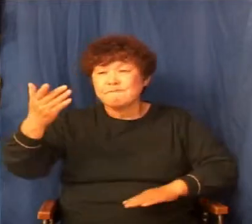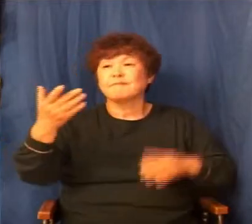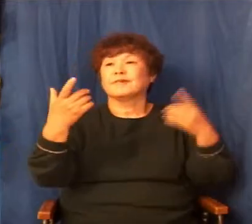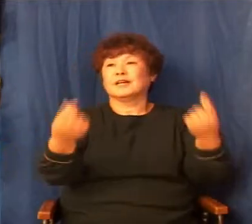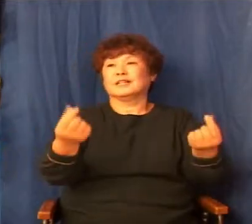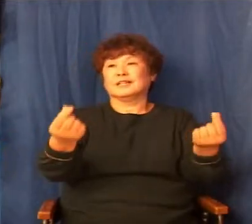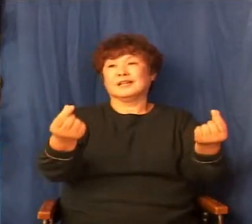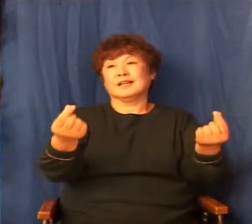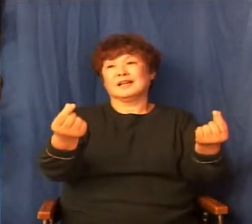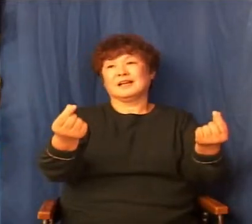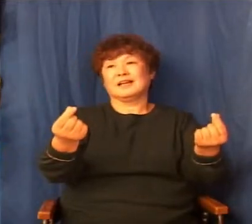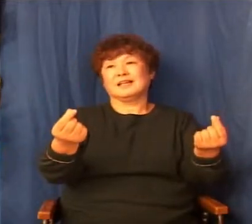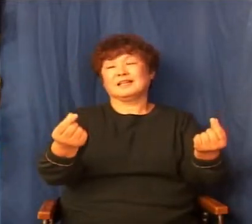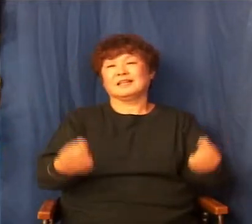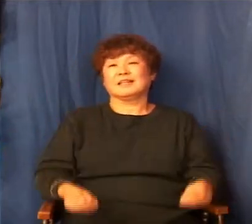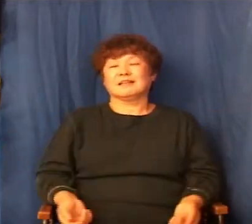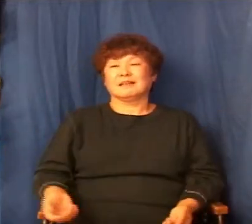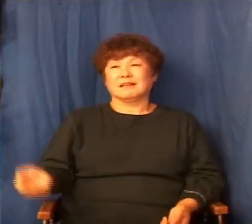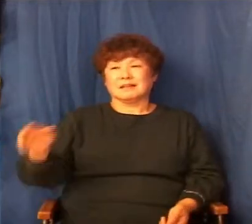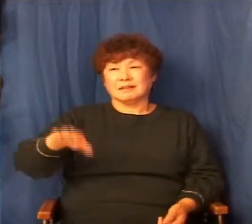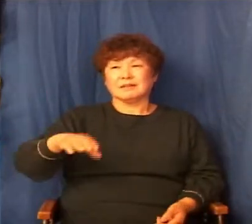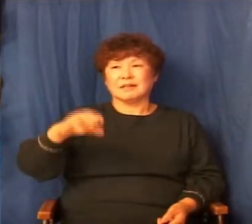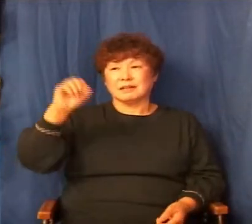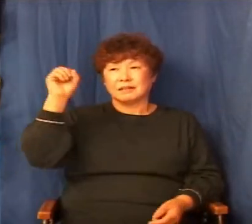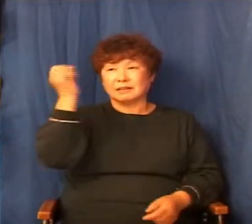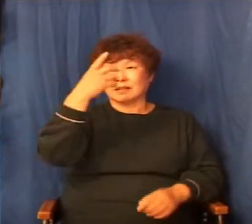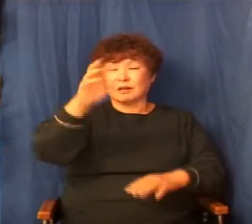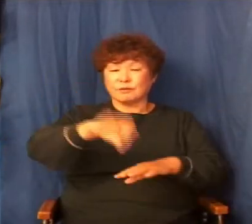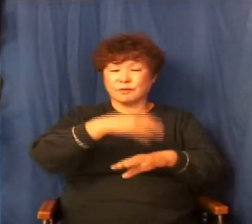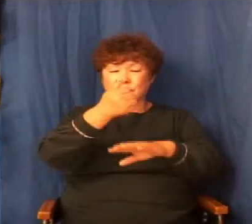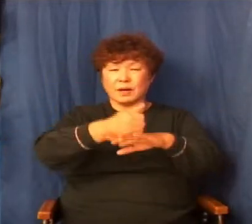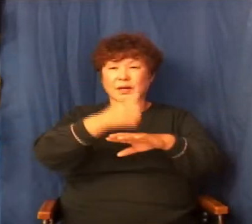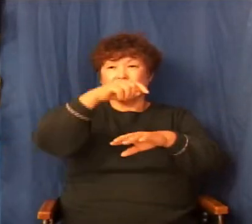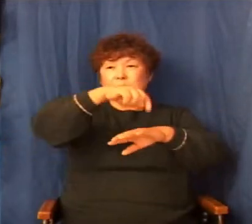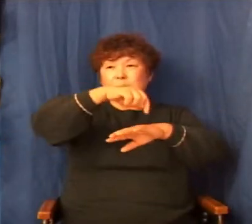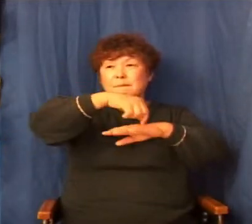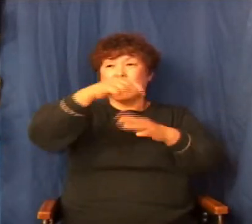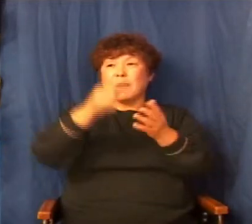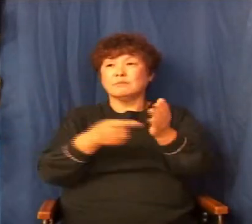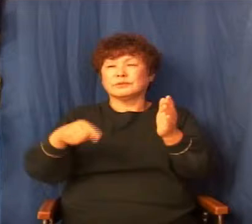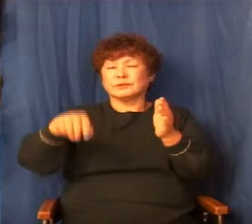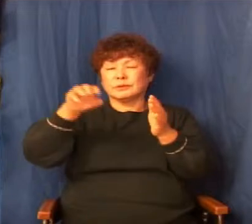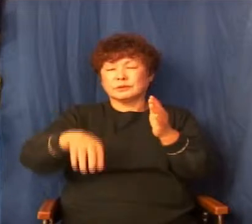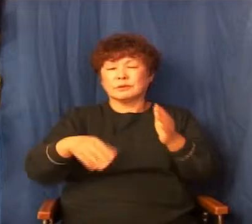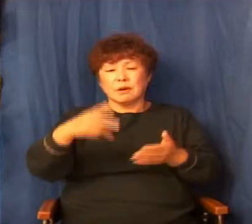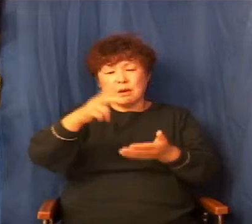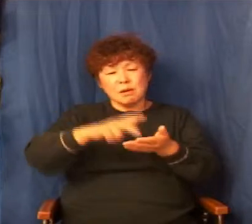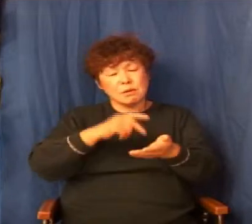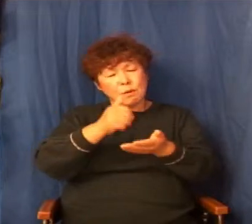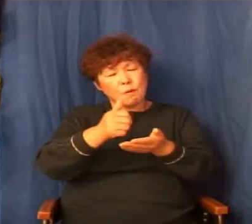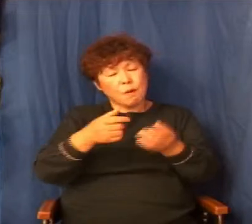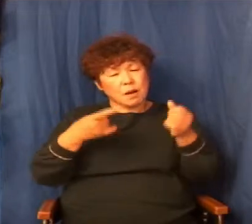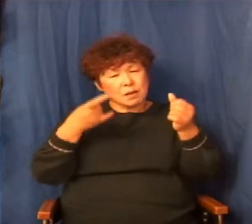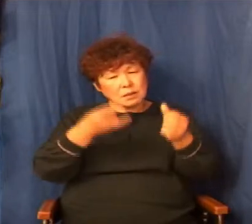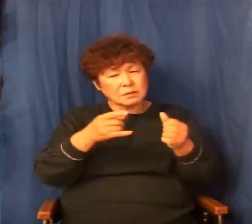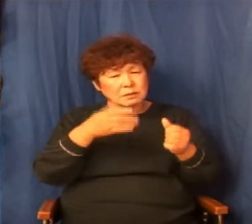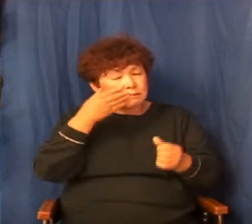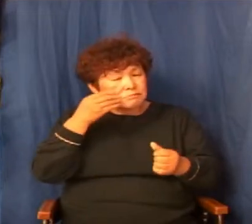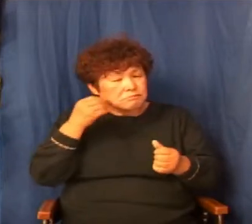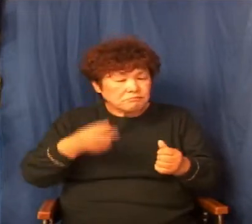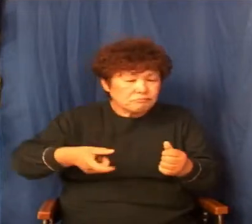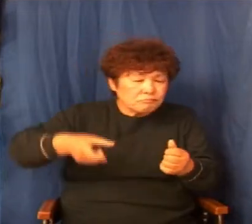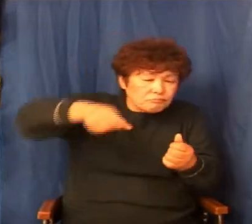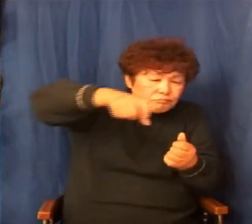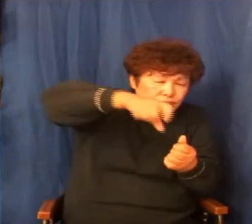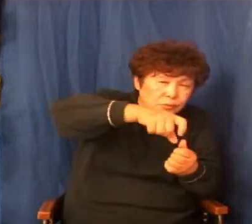그의 마음 속에서 여호와의 기름 부은 자 그를 내가 죽이는 게 맞나 이런 생각이 딱